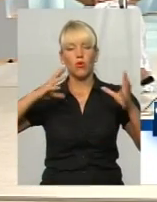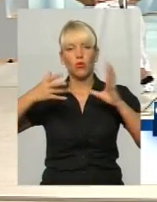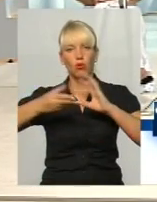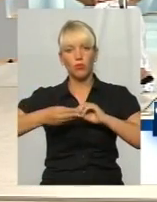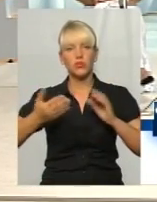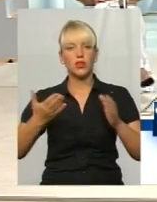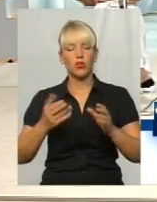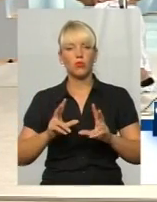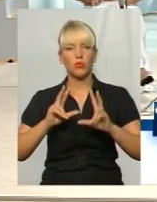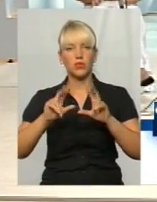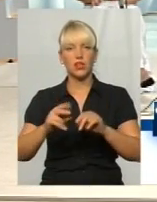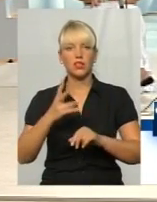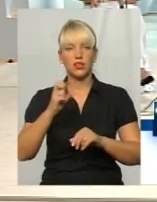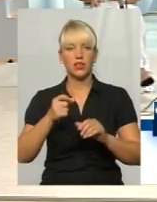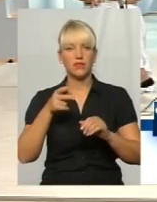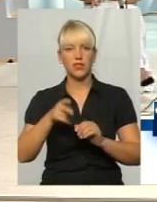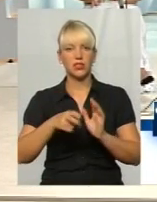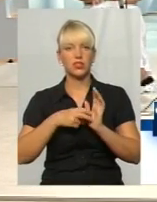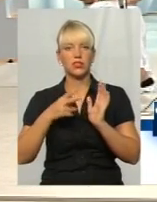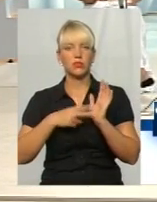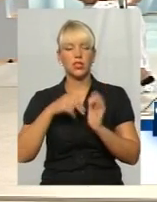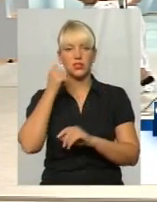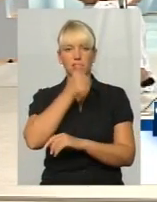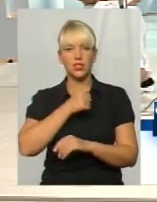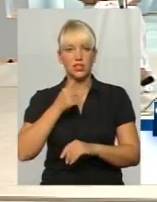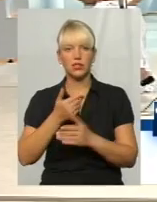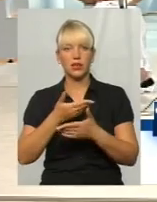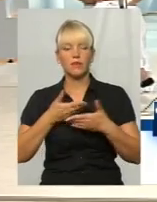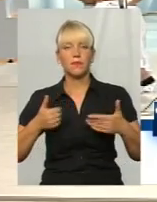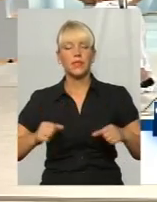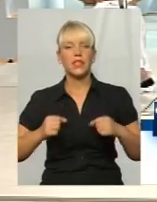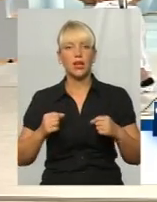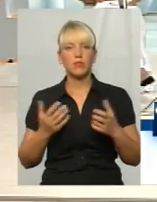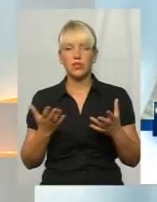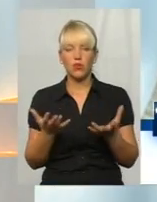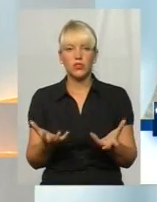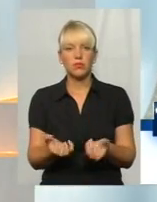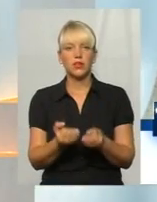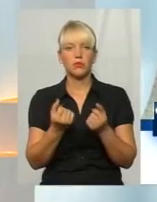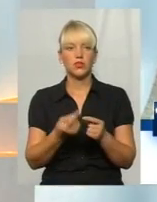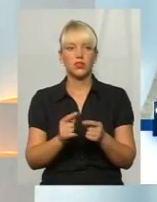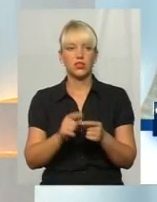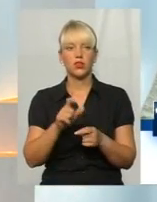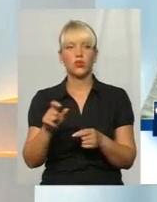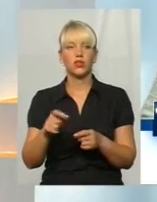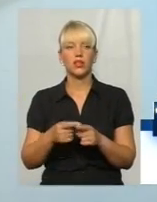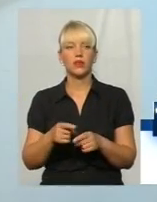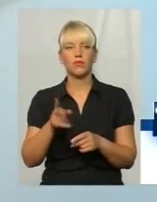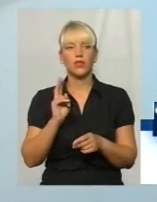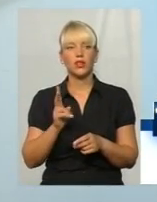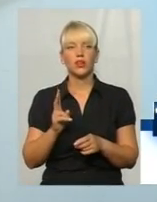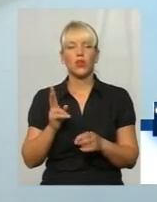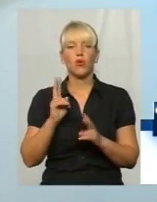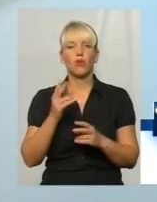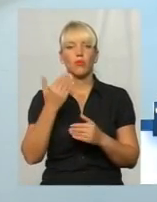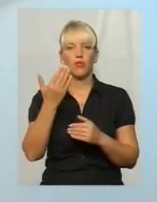обіцяли на 2017 рік. І ми стараємося якось підтримувати цих людей. Ну, знаєте, ті, хто мають кошти. Можете